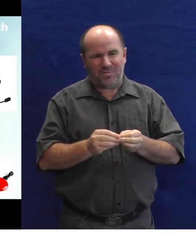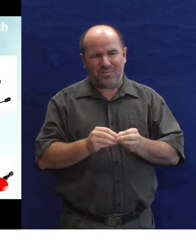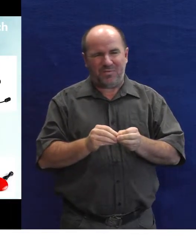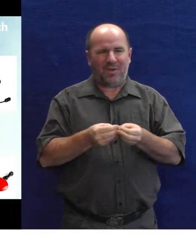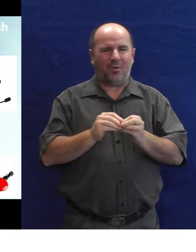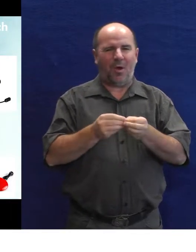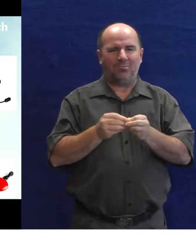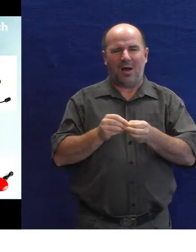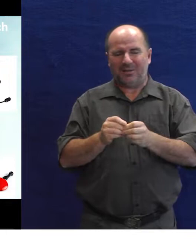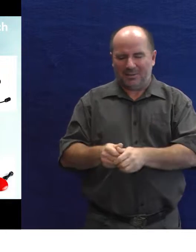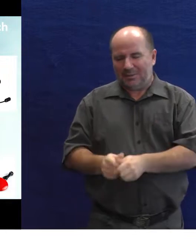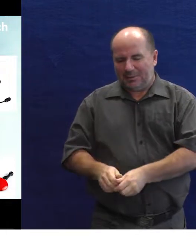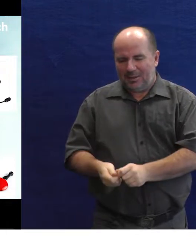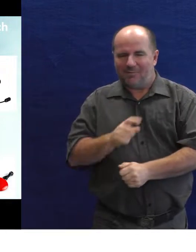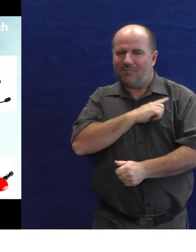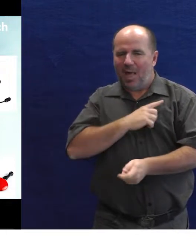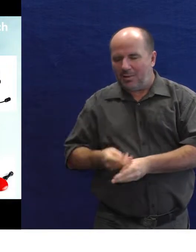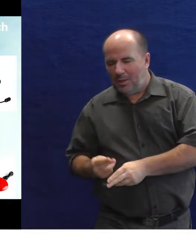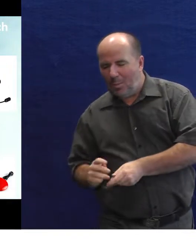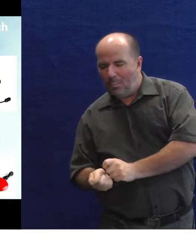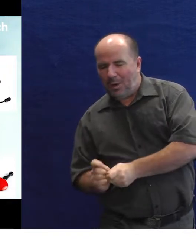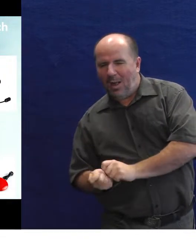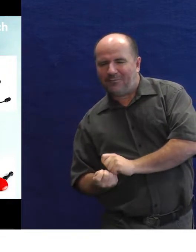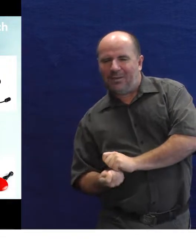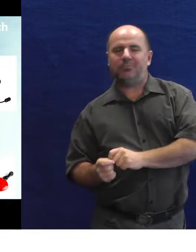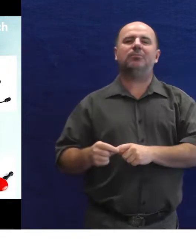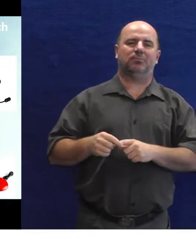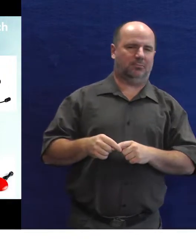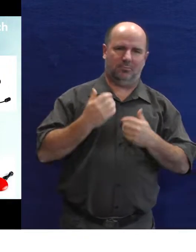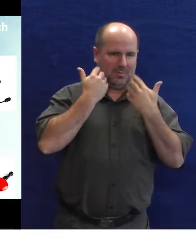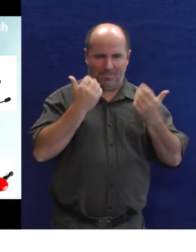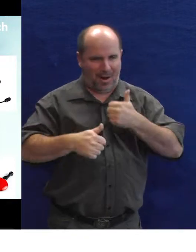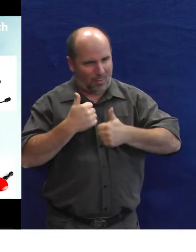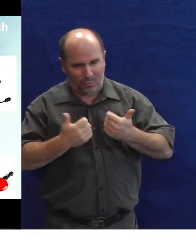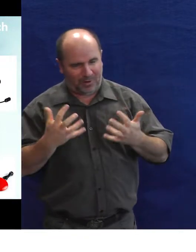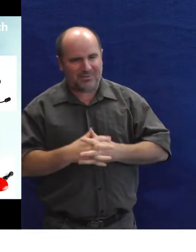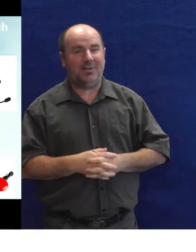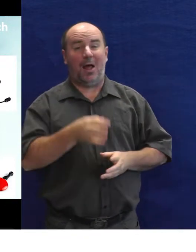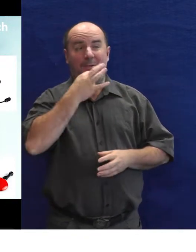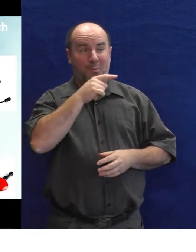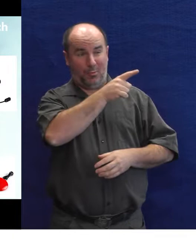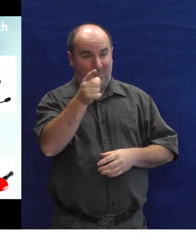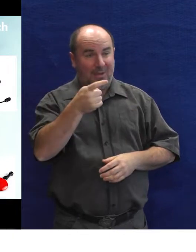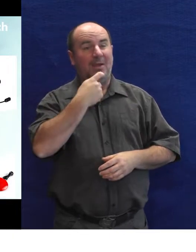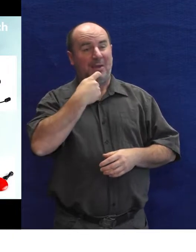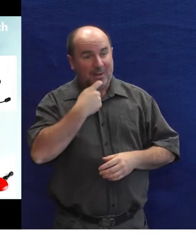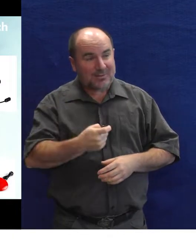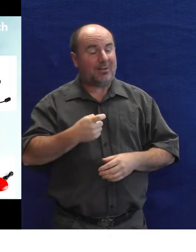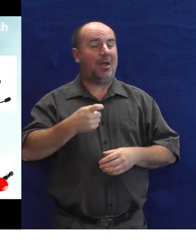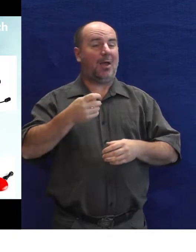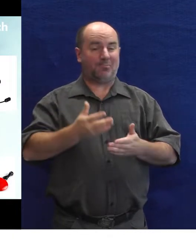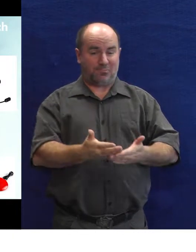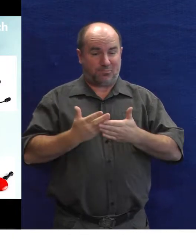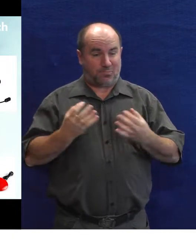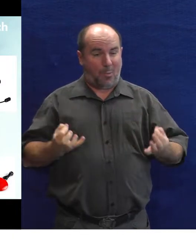samozřejmě nemá konkurenci. Ale dá se to třeba klidně udělat tak, že pokud potřebujete si nějakou pomůcku odzkoušet,